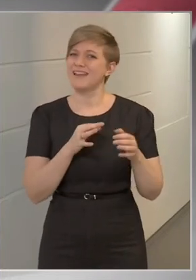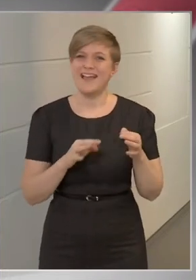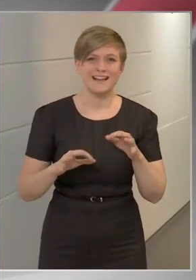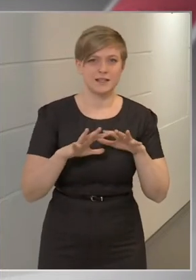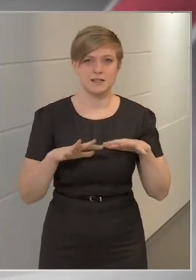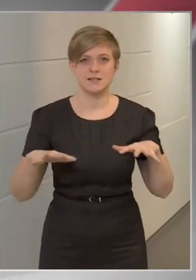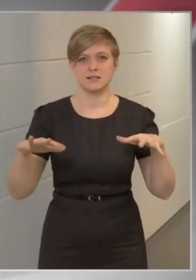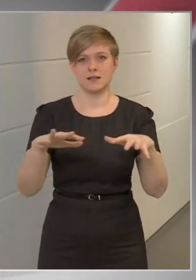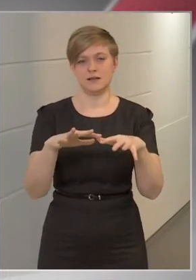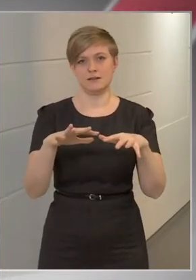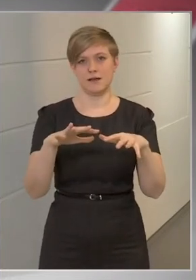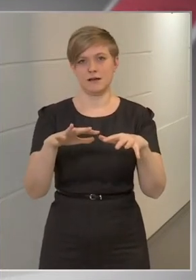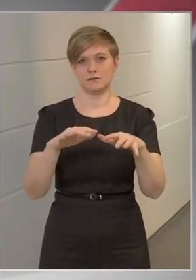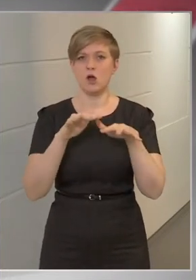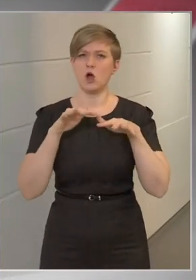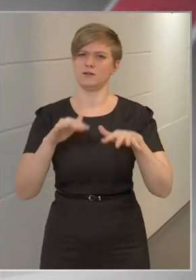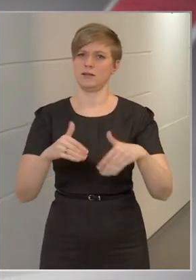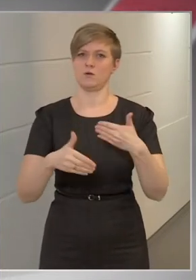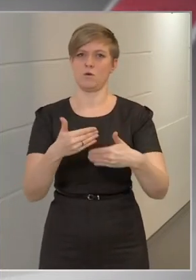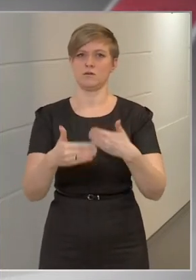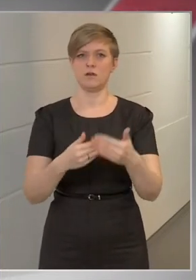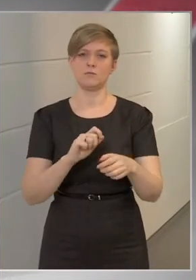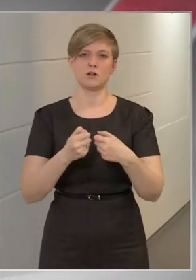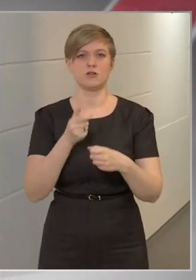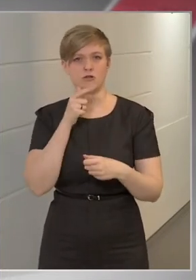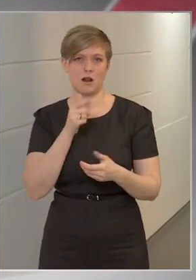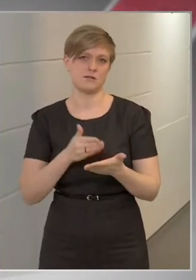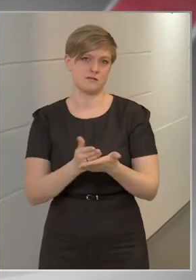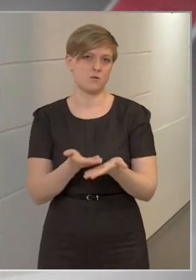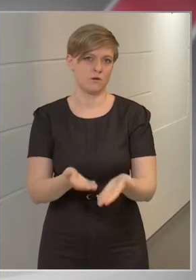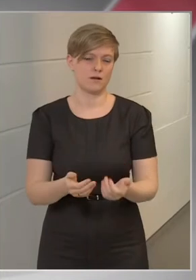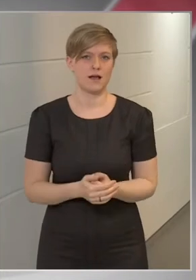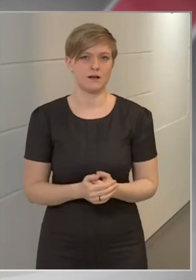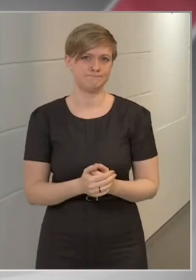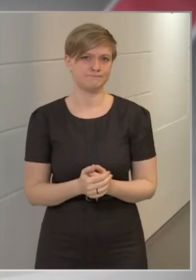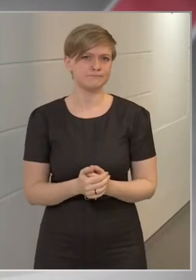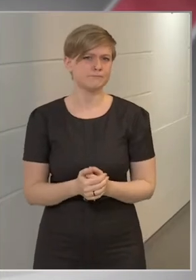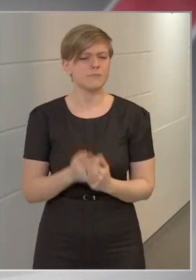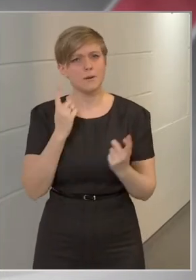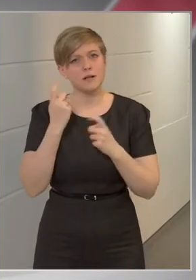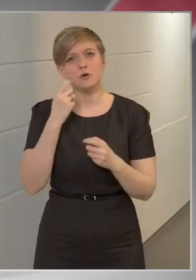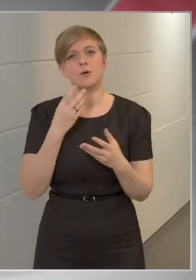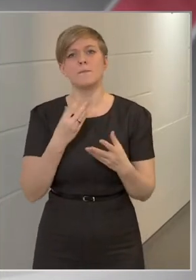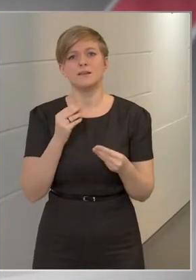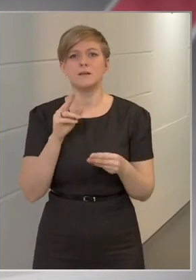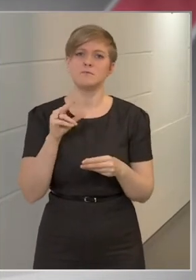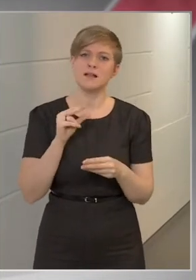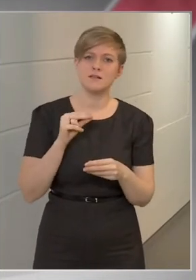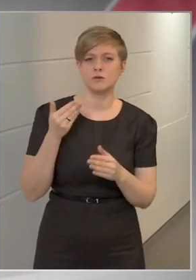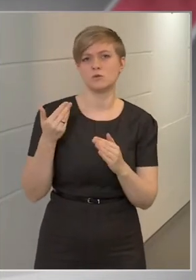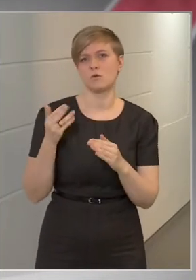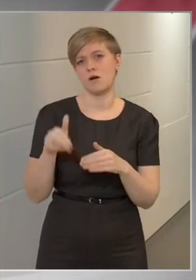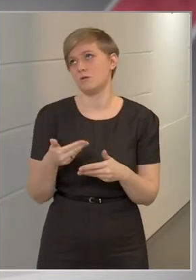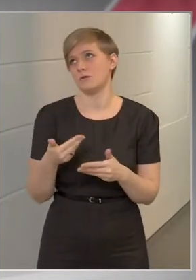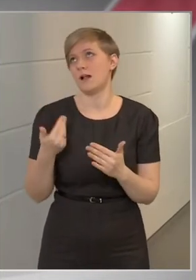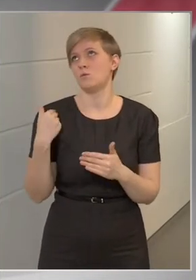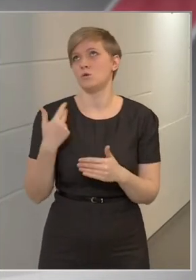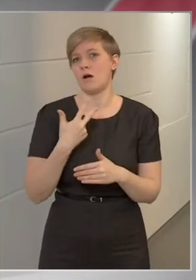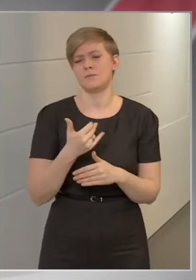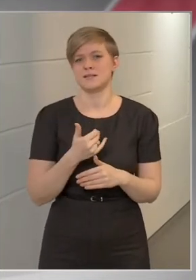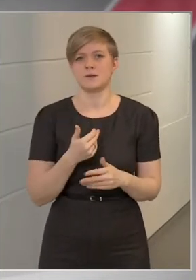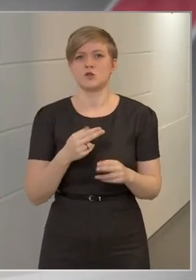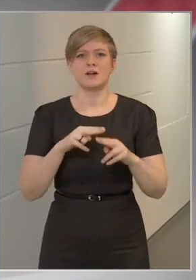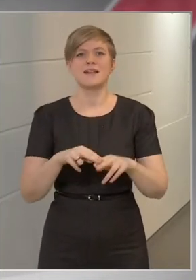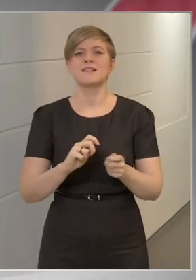a hatékonyabb működését fogják szolgálni. Ha belegondolunk abba, hogy mennyit beszéltünk az elmúlt, nem is 30, hanem a